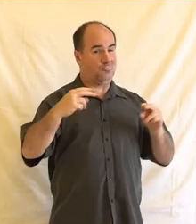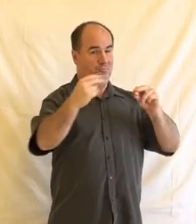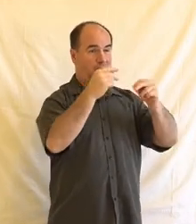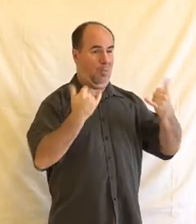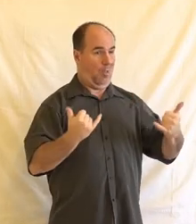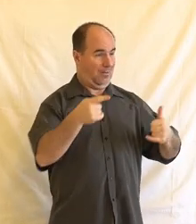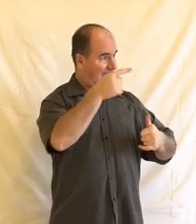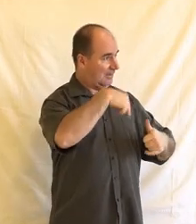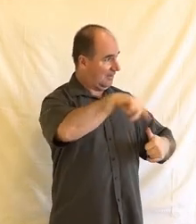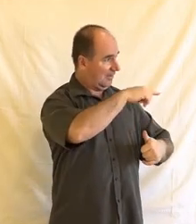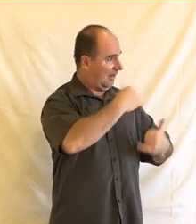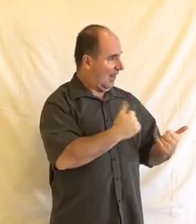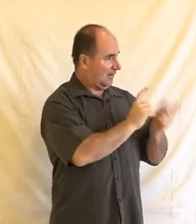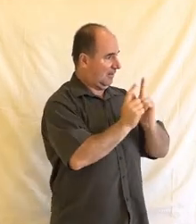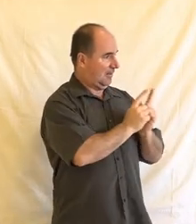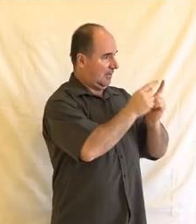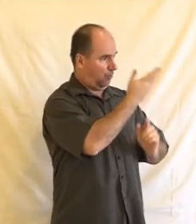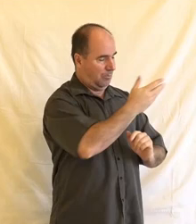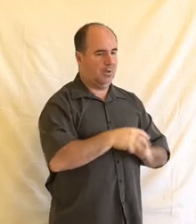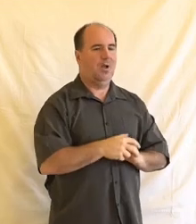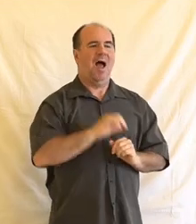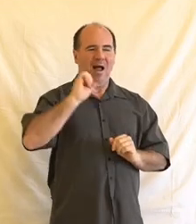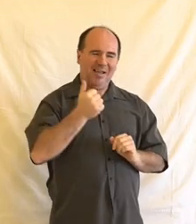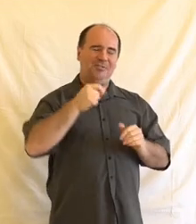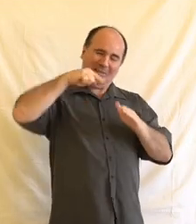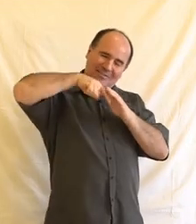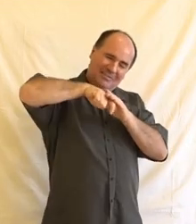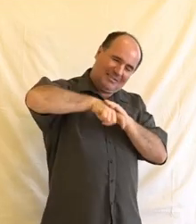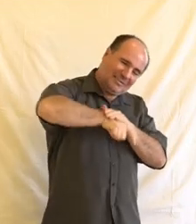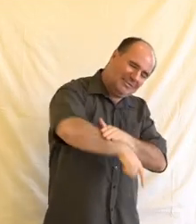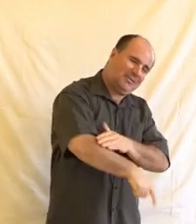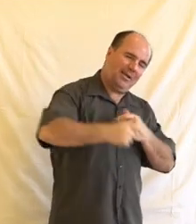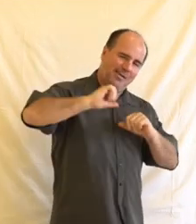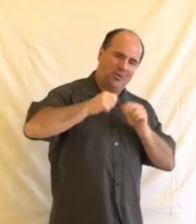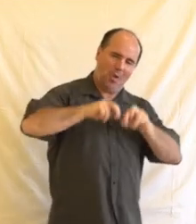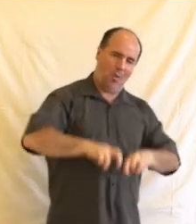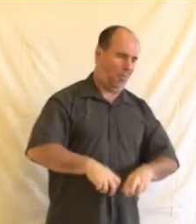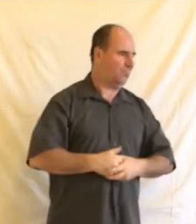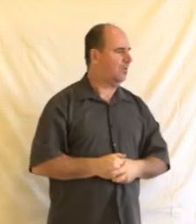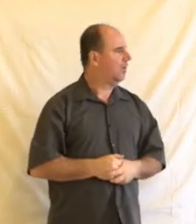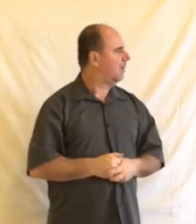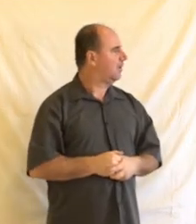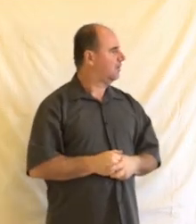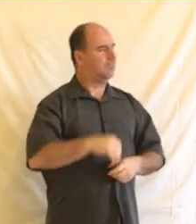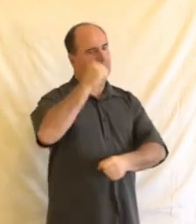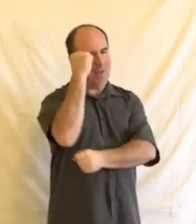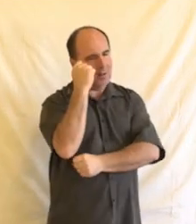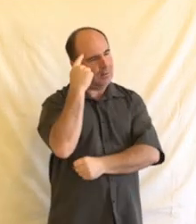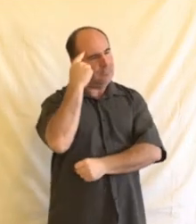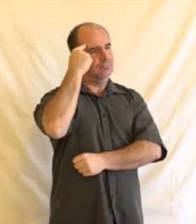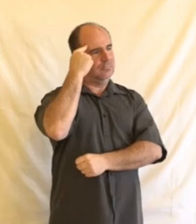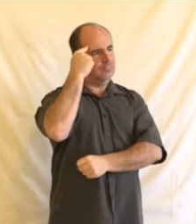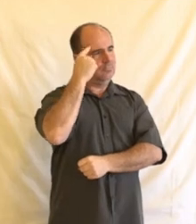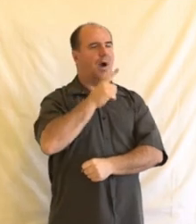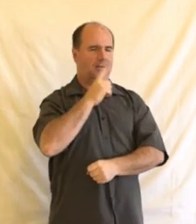tomhletom panelu, ale já bych možná se ještě ponořil o kousíček hlouš. Já si myslím, že to základní uvědomění asi všichni chápeme, že